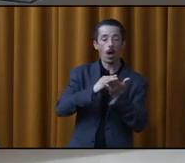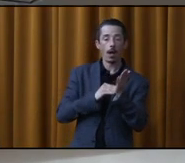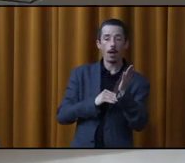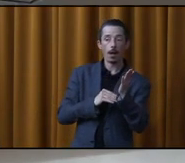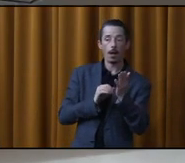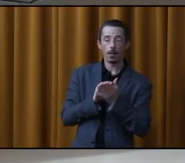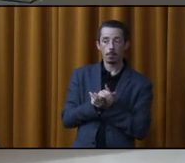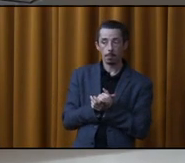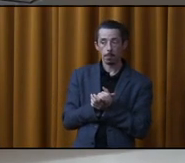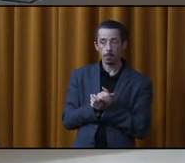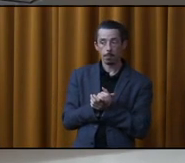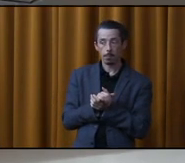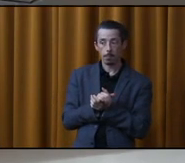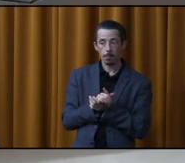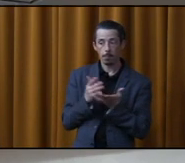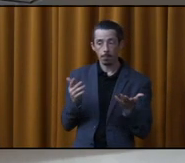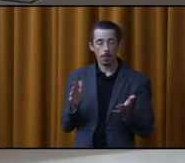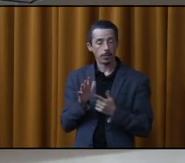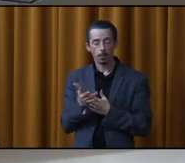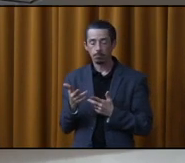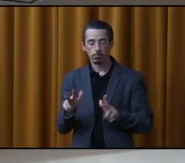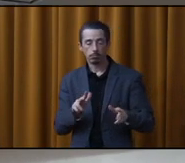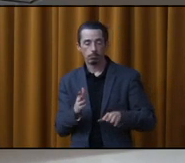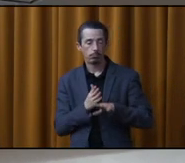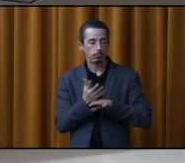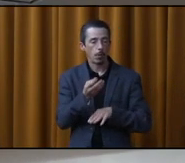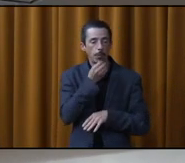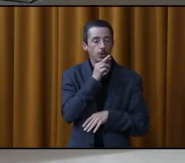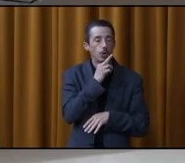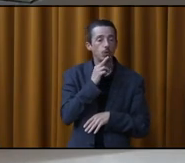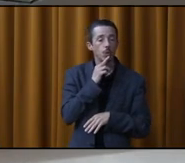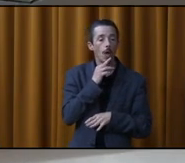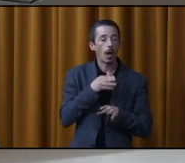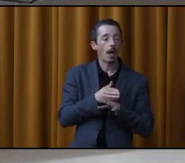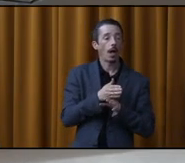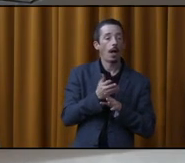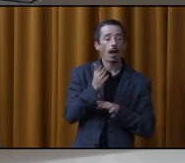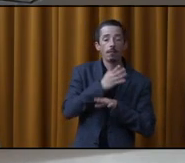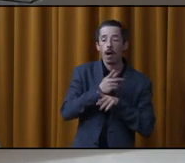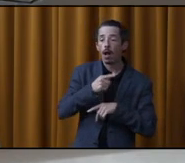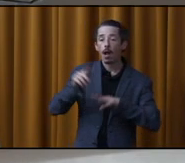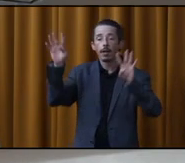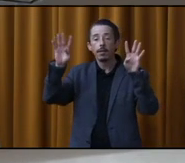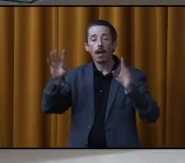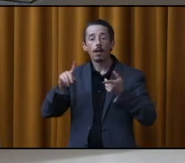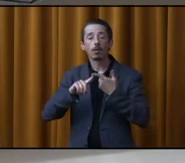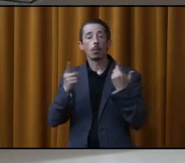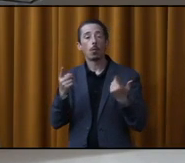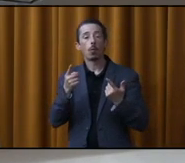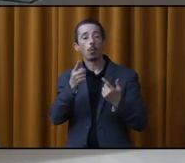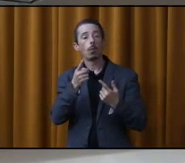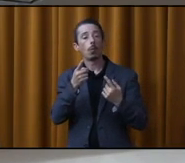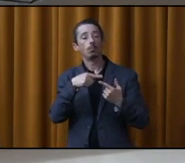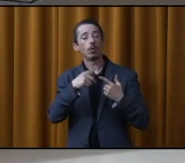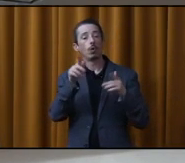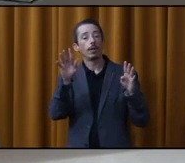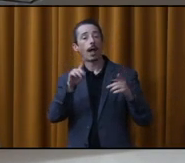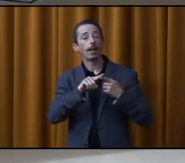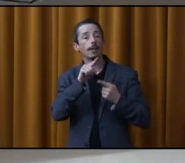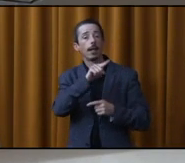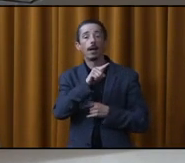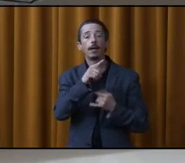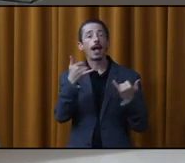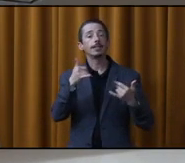si les gens vont manger d'un restaurant, souvent avant d'aller au théâtre ou salle de Diane Dufresne, c'est pour ensuite aller là.